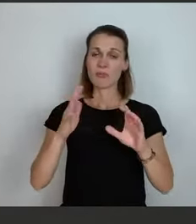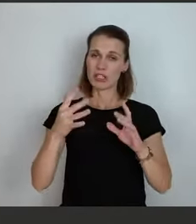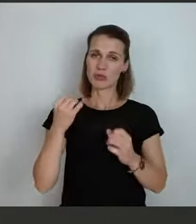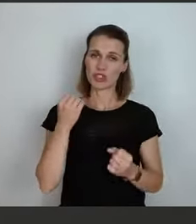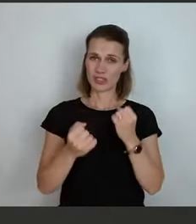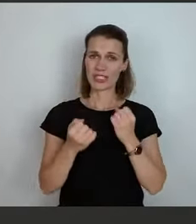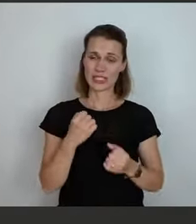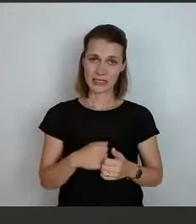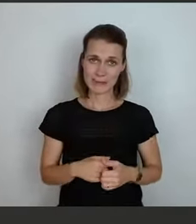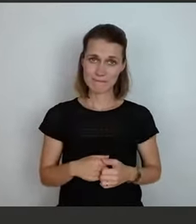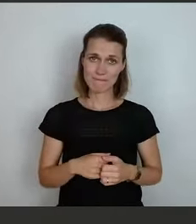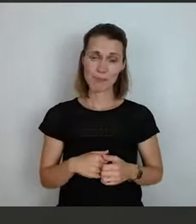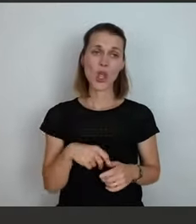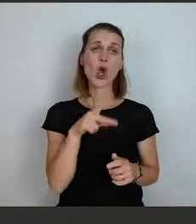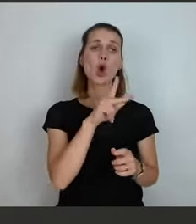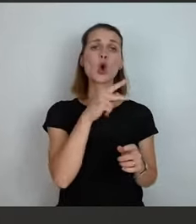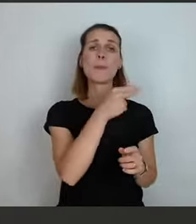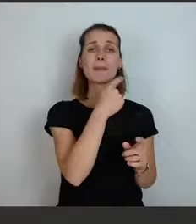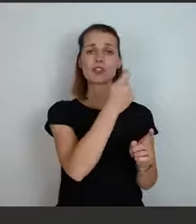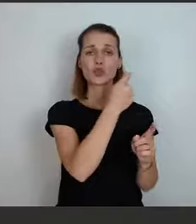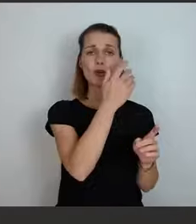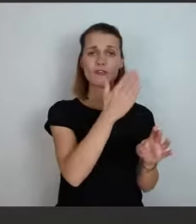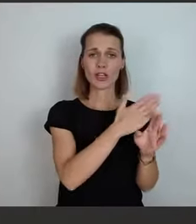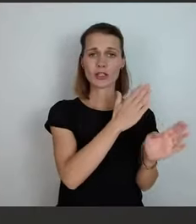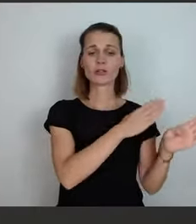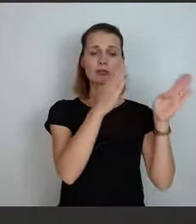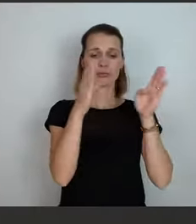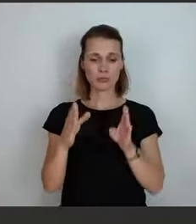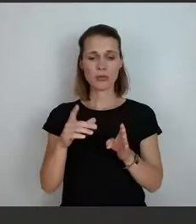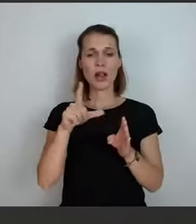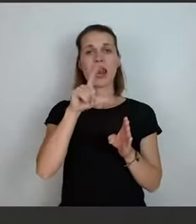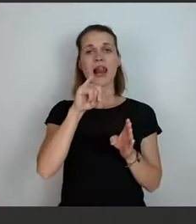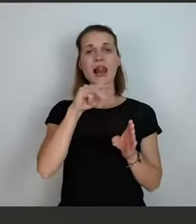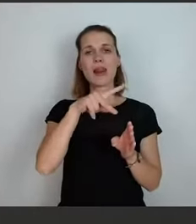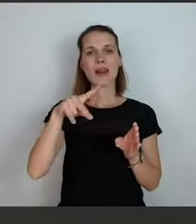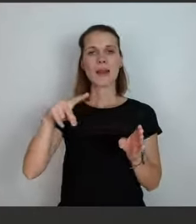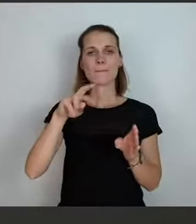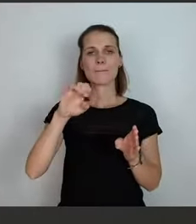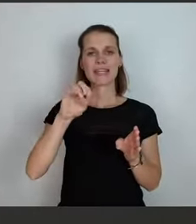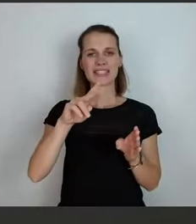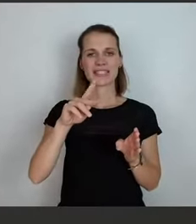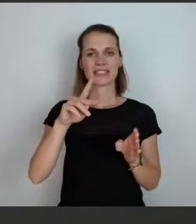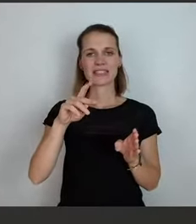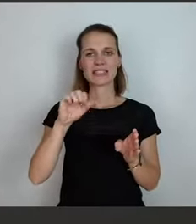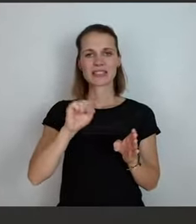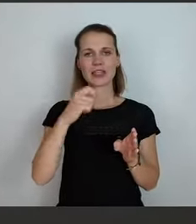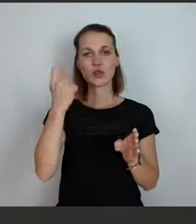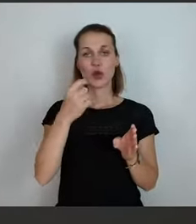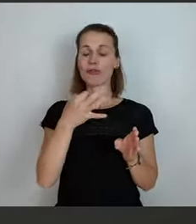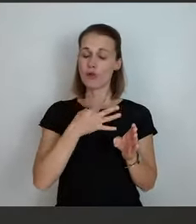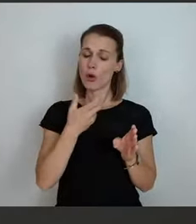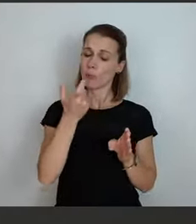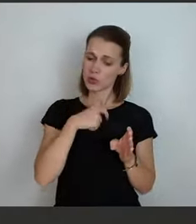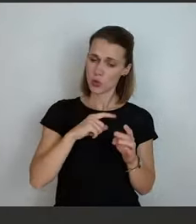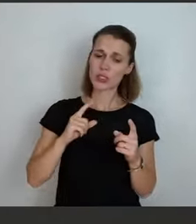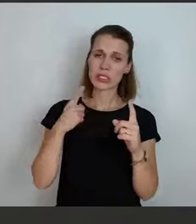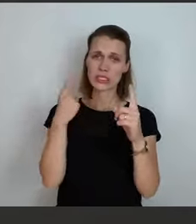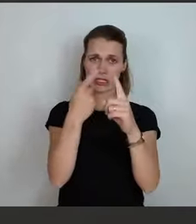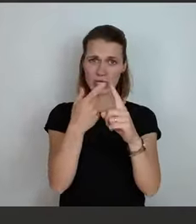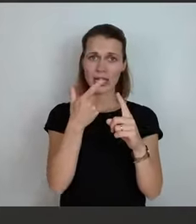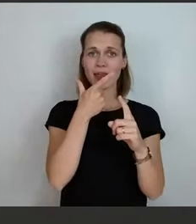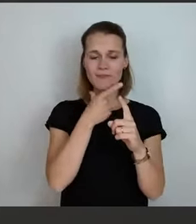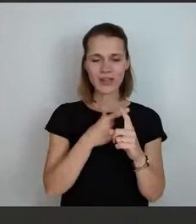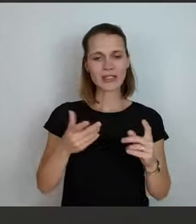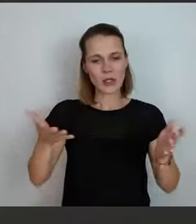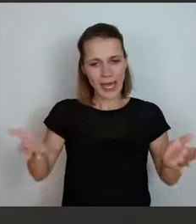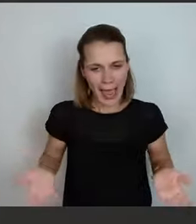für uns steht schon Lippersdorf, das ist für mich persönlich noch so ein Ziel, wo ich sage, will ich noch anschieben, dass